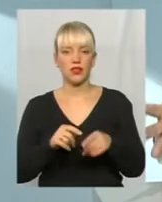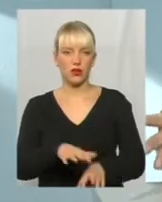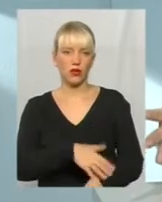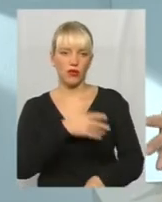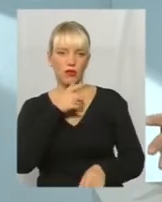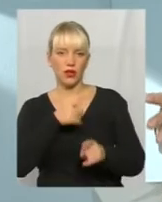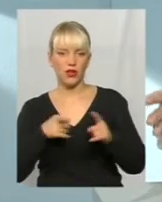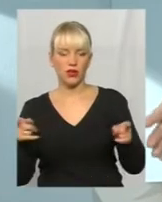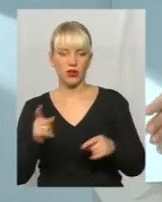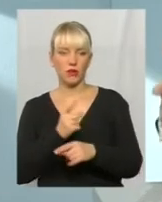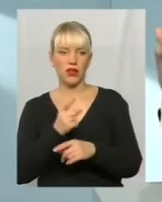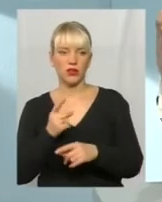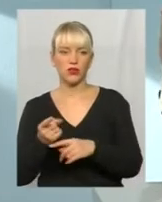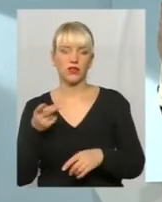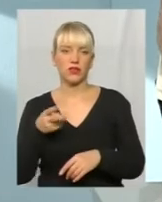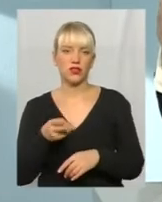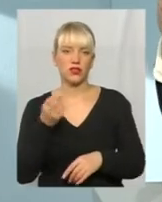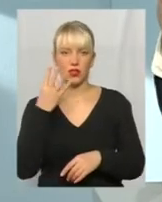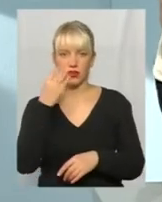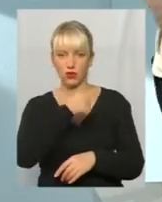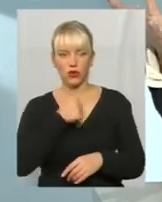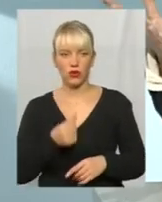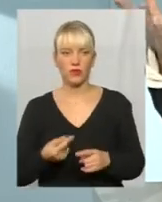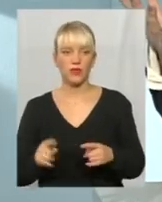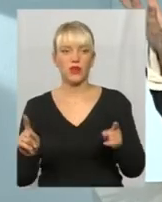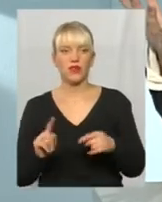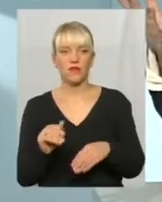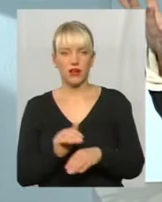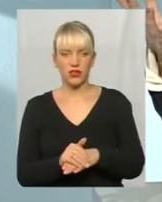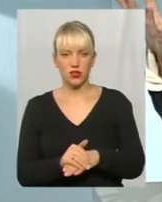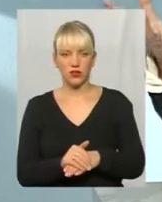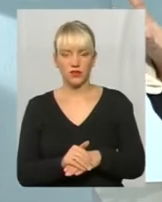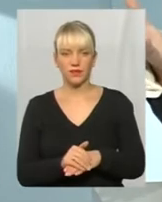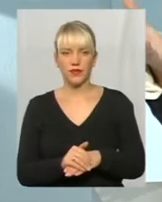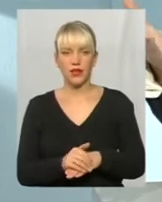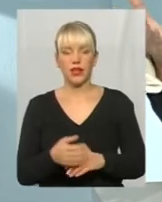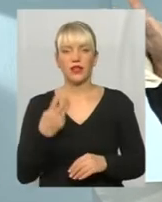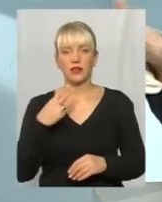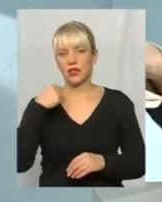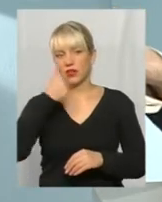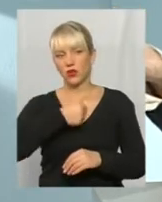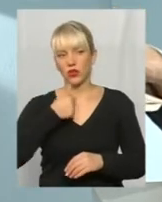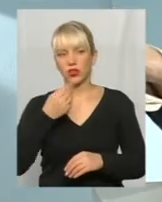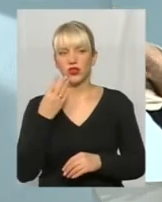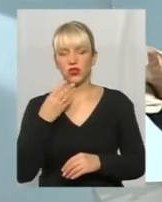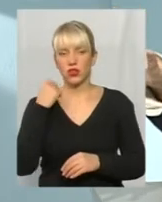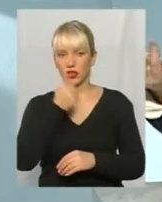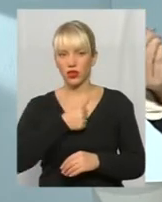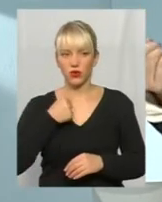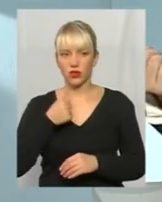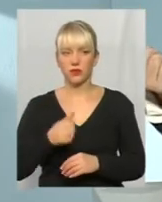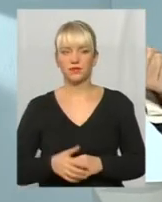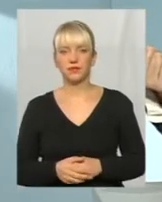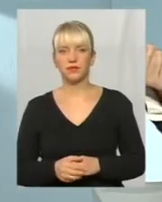період мораторіїв з 2014 року. Тобто, фактично, три роки, навіть чотири роки вже